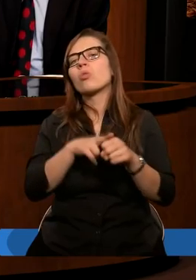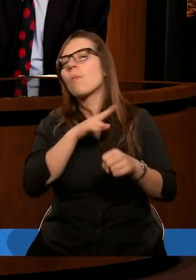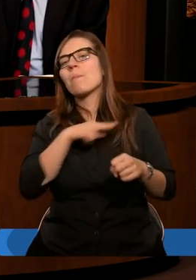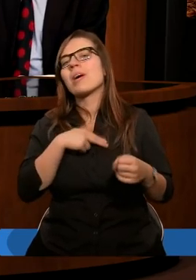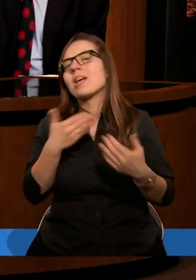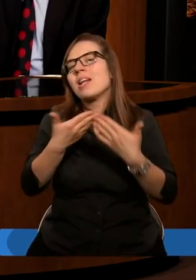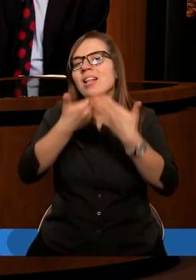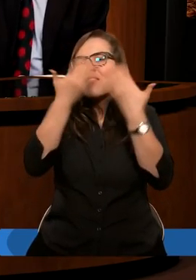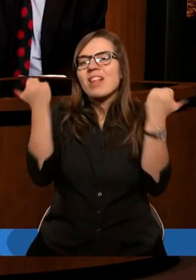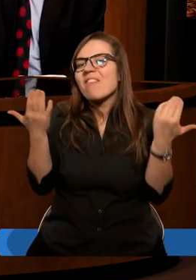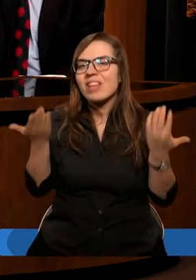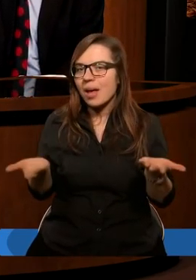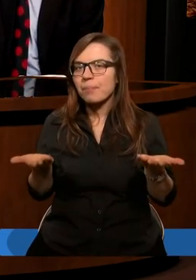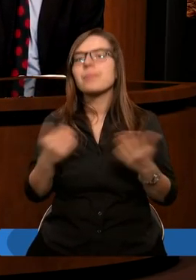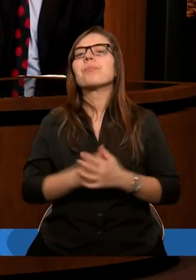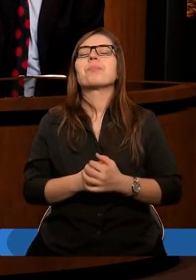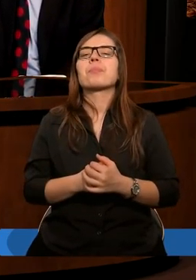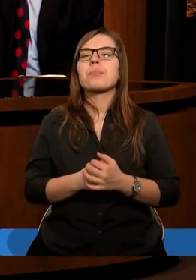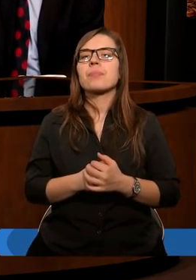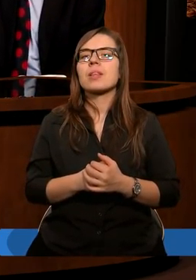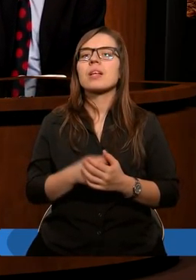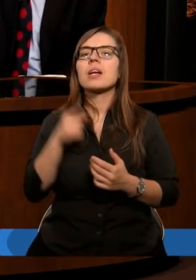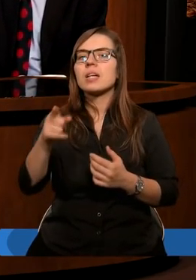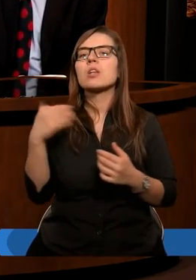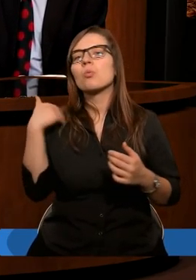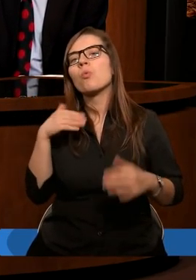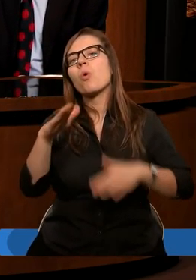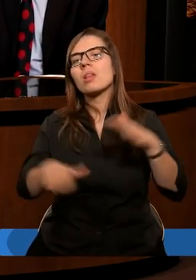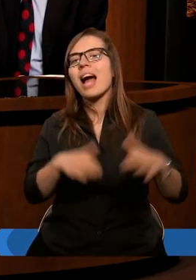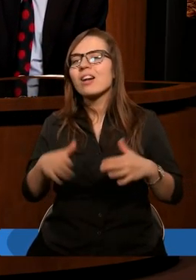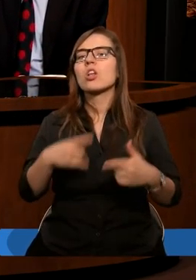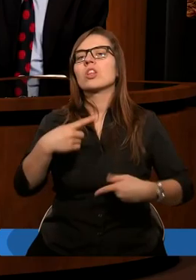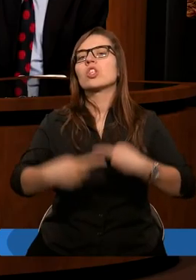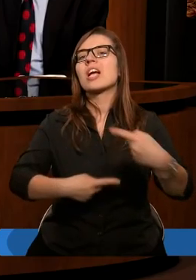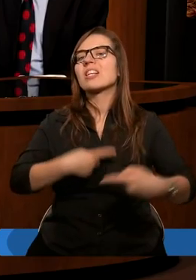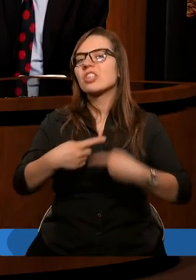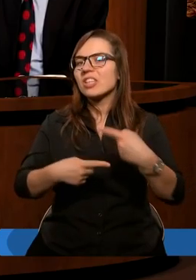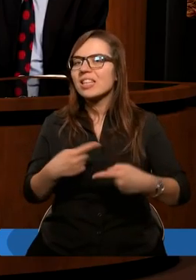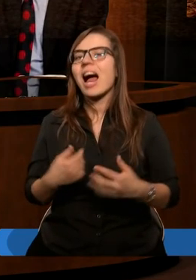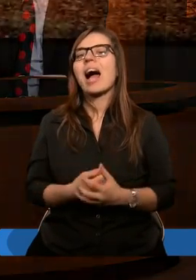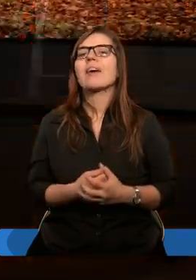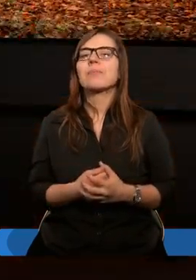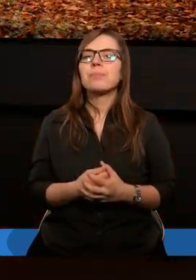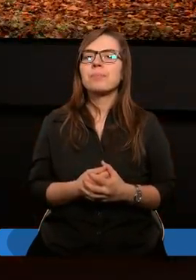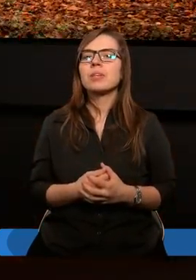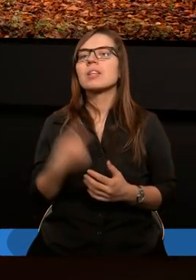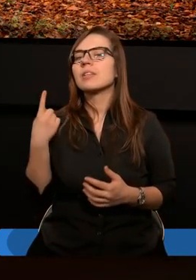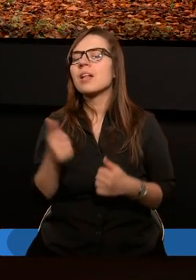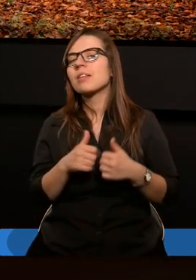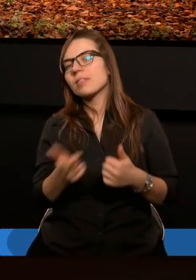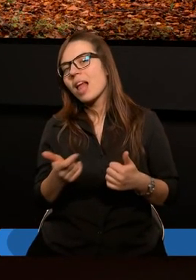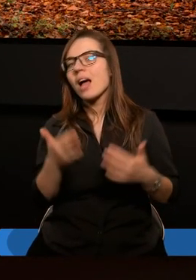po prostu nie wiemy. I myślimy, że ta mała garstka była na śladowców Jezusa. Jednym zdaniem